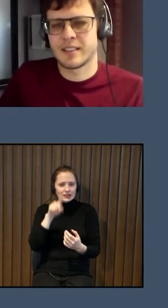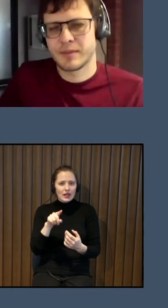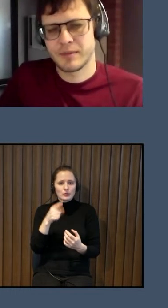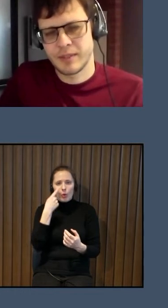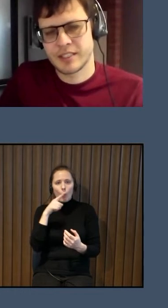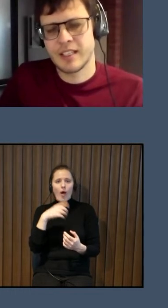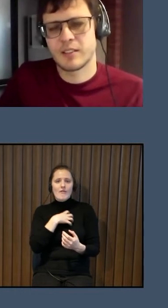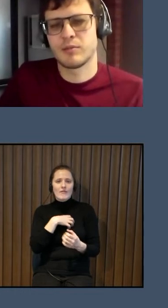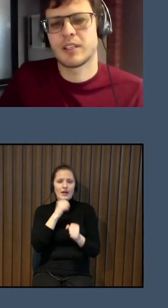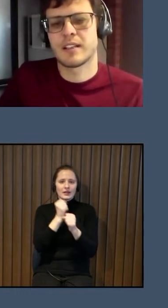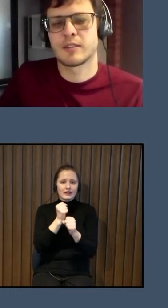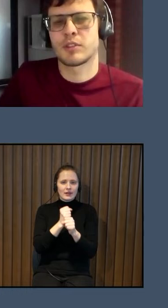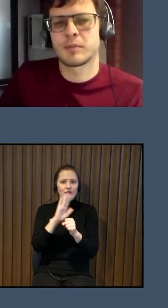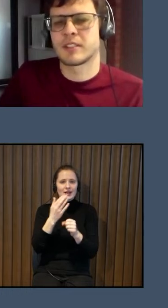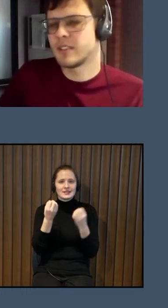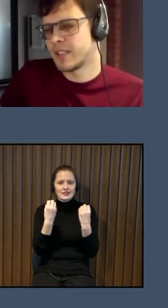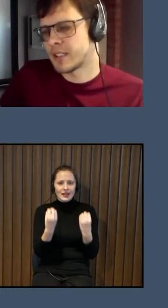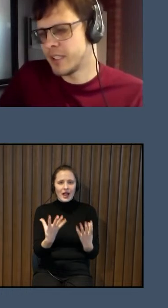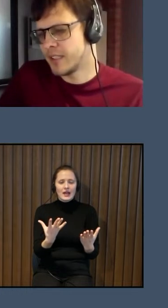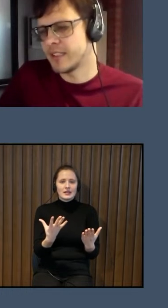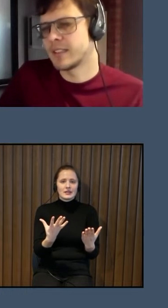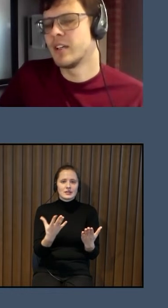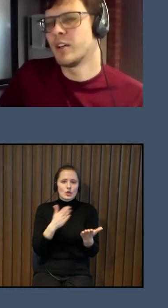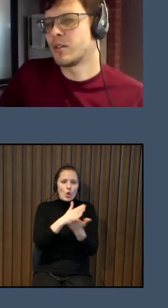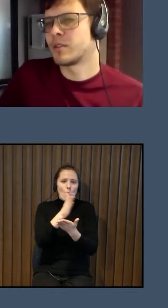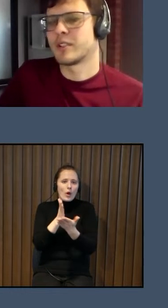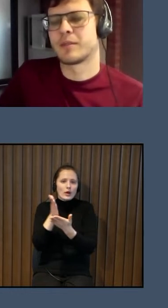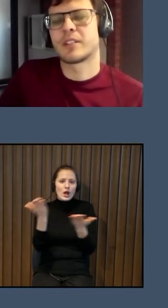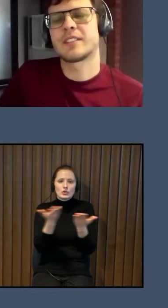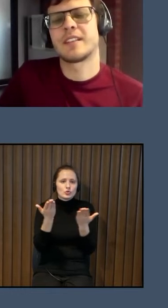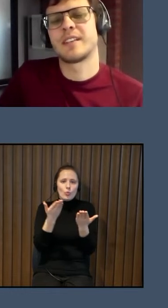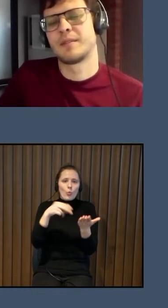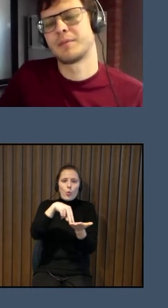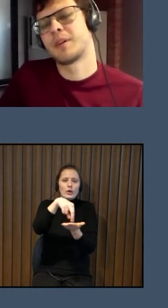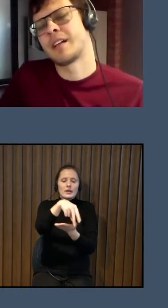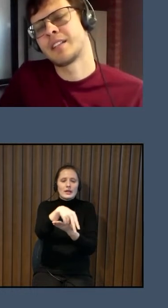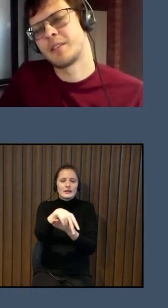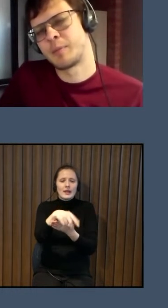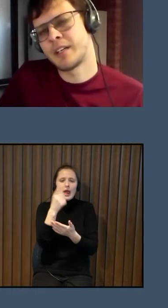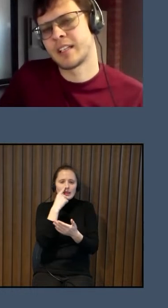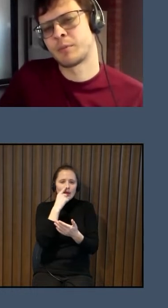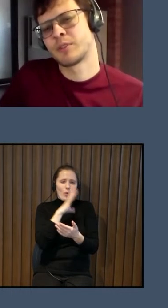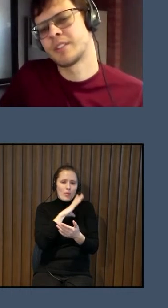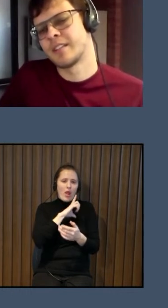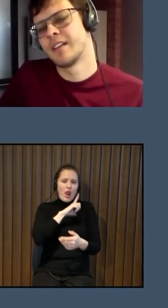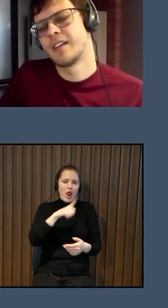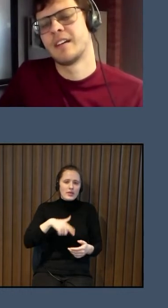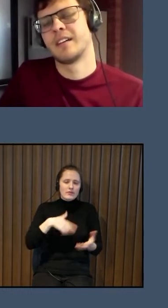ir jādara, vai ir skaidrs norādes, kur šim cilvēkam jāiet. Un mēs arī Latvijai ir